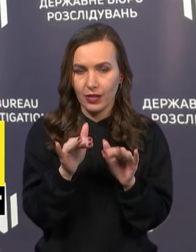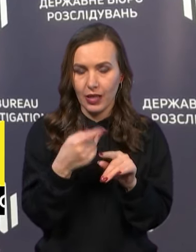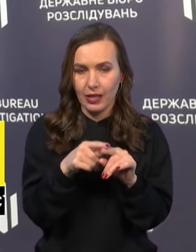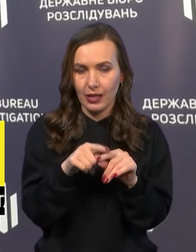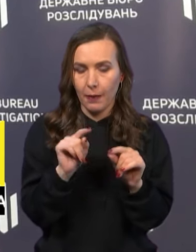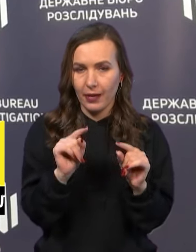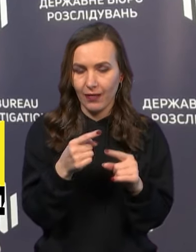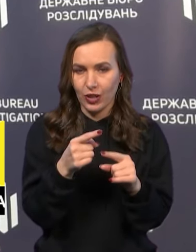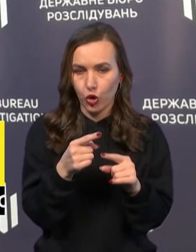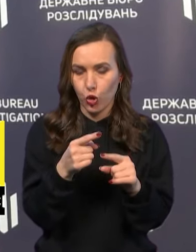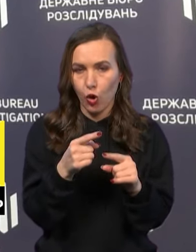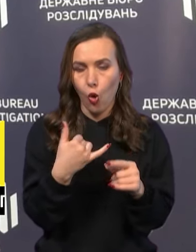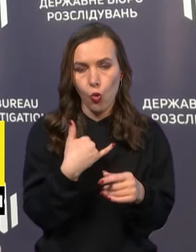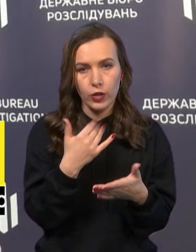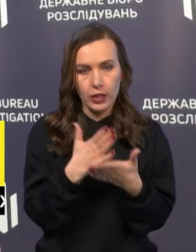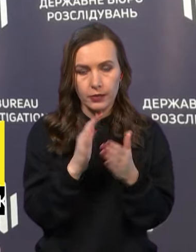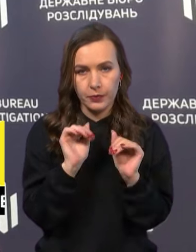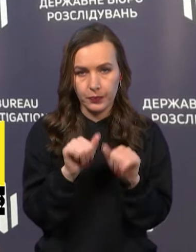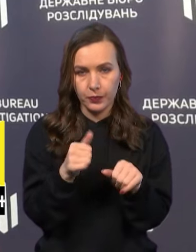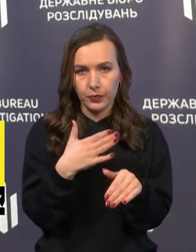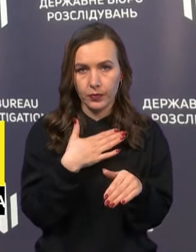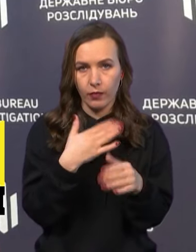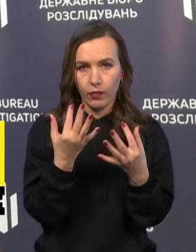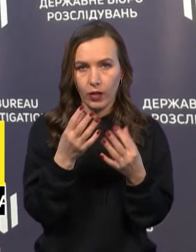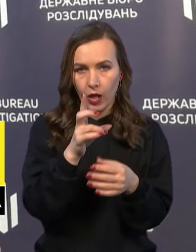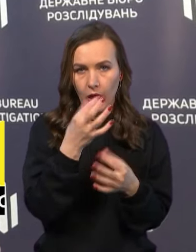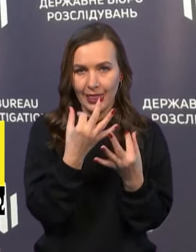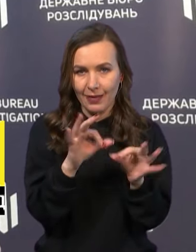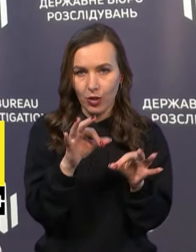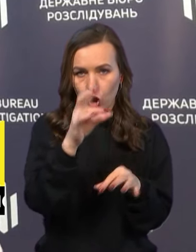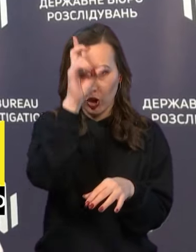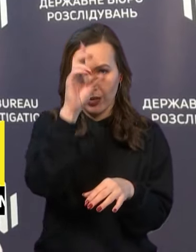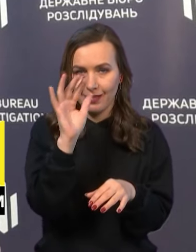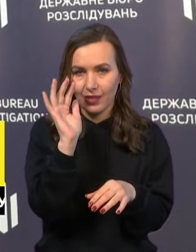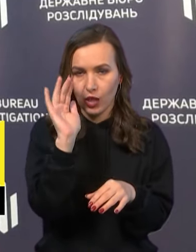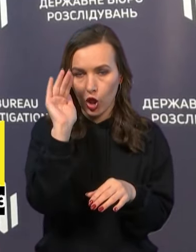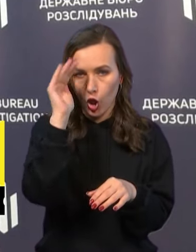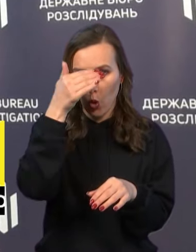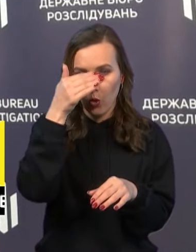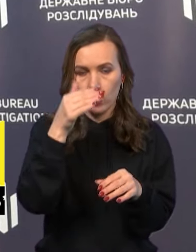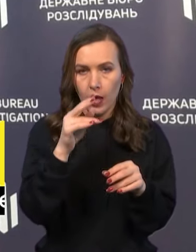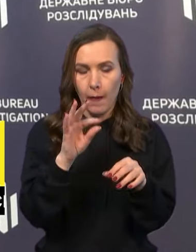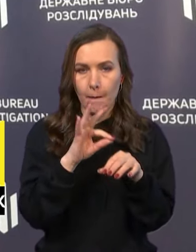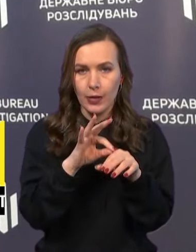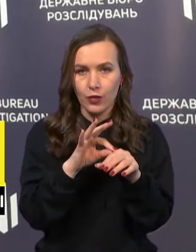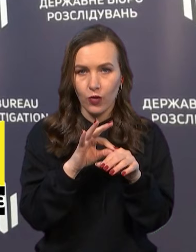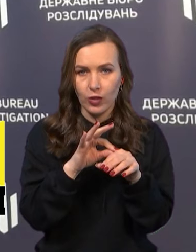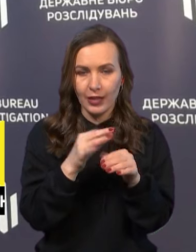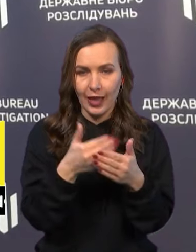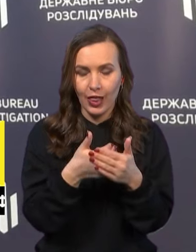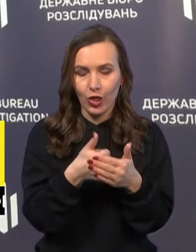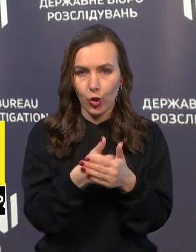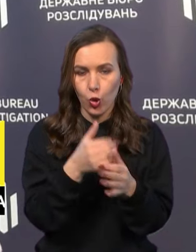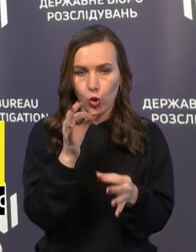тримання під вартою. У нас є можливість в нашій демократичній державі заочно проводити розслідування досудові. Він